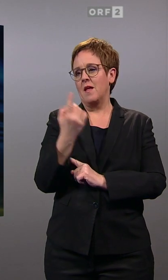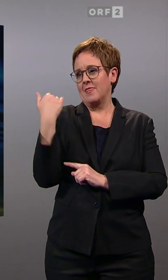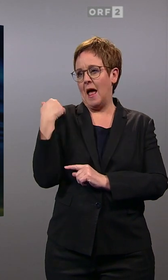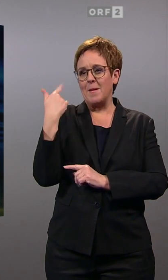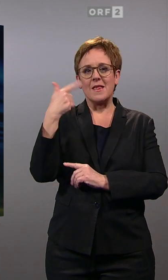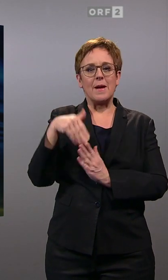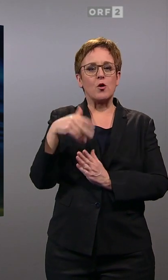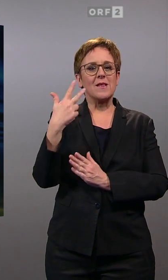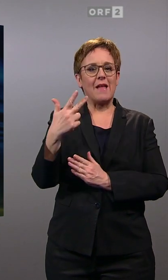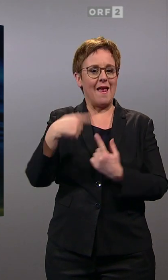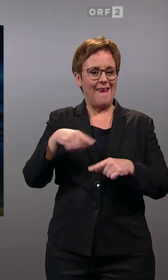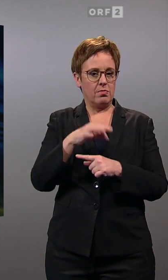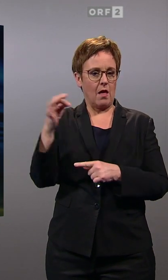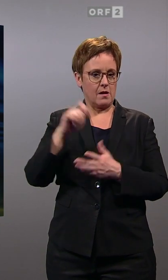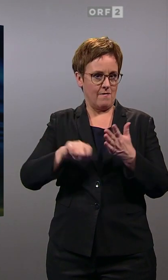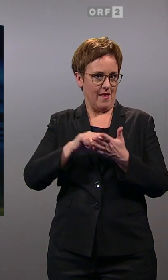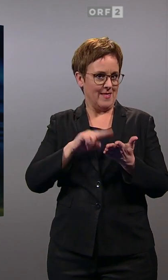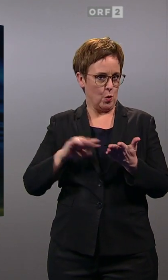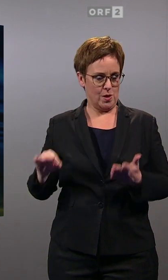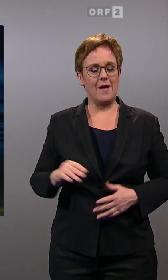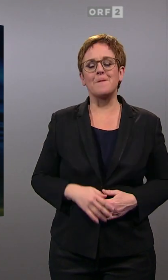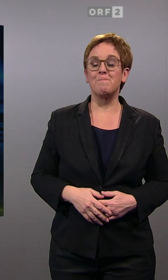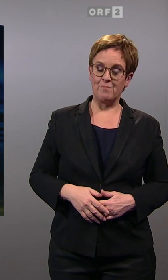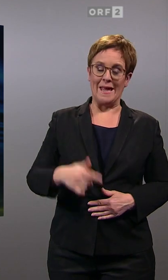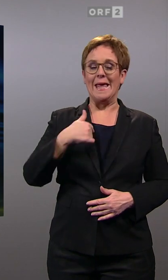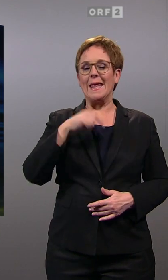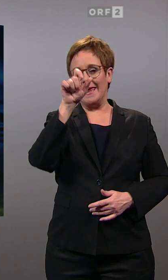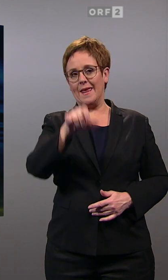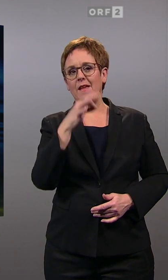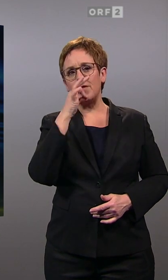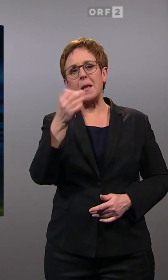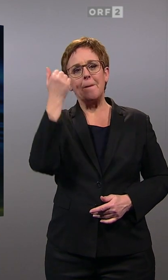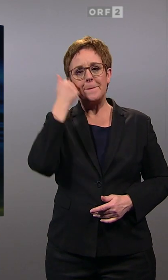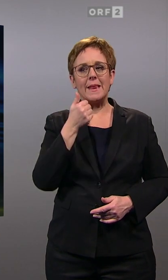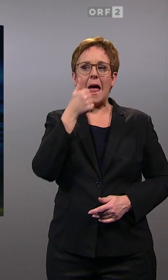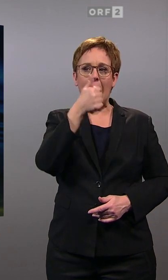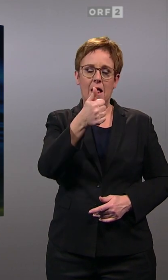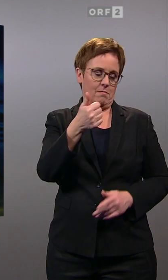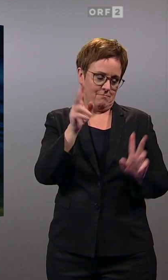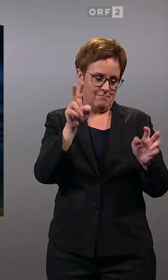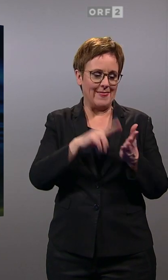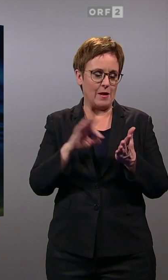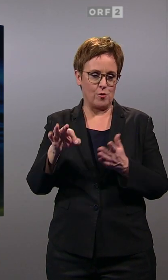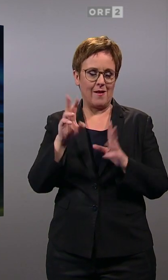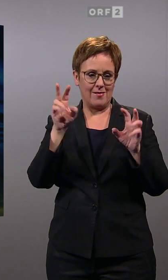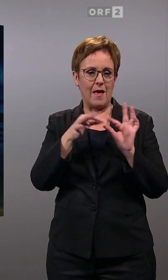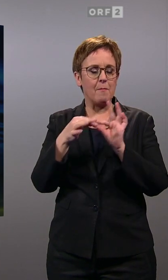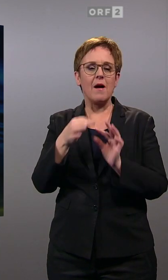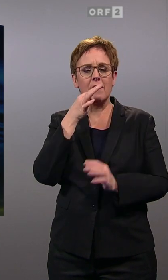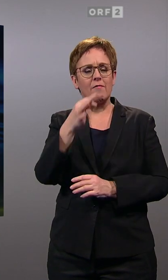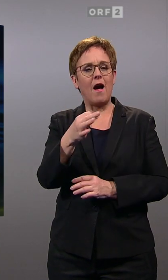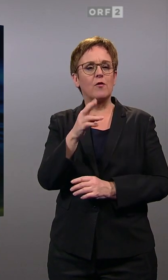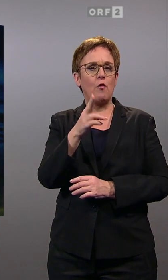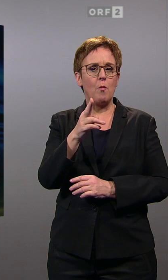2003. Und ich habe ihn damals, um ein niederösterreichisches Thema aufzugreifen, gefragt, warum denn